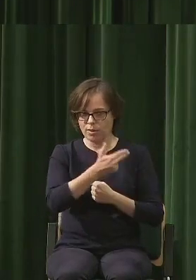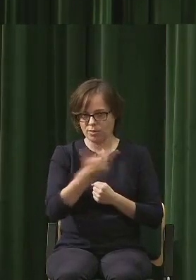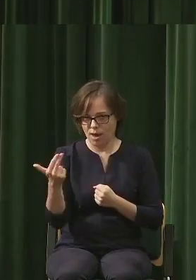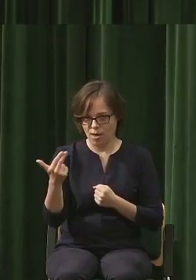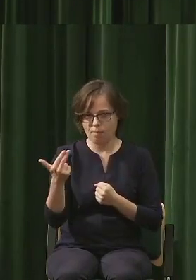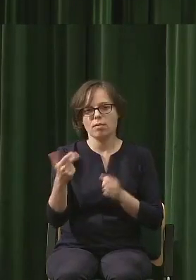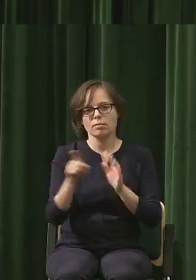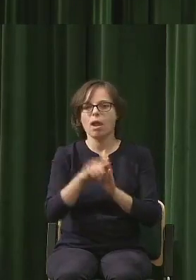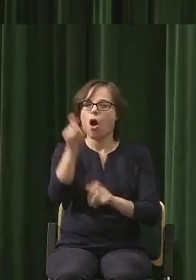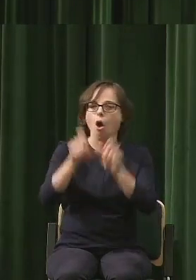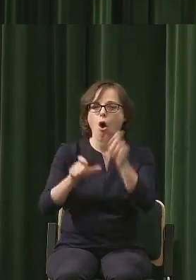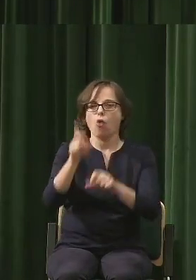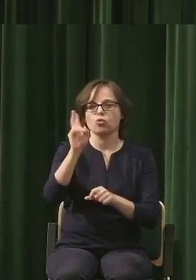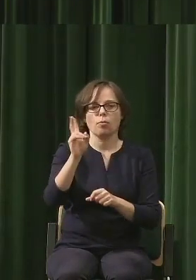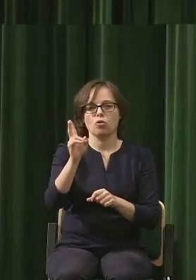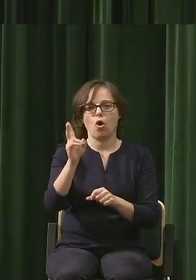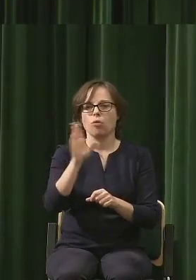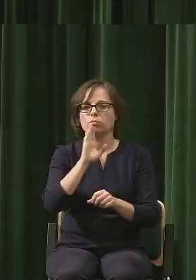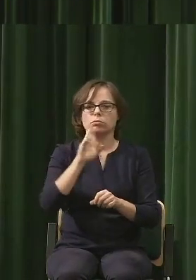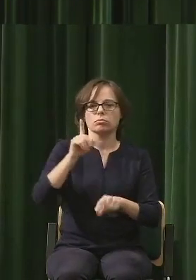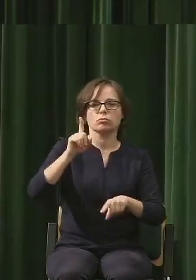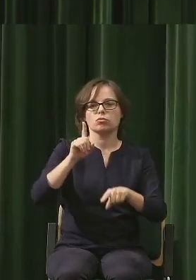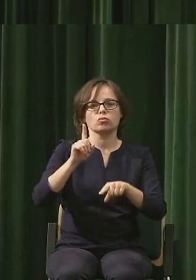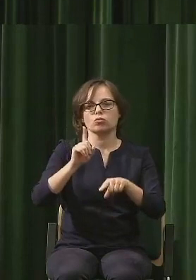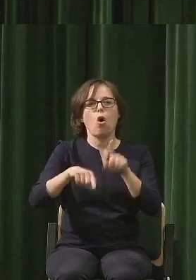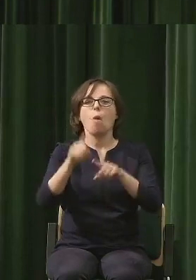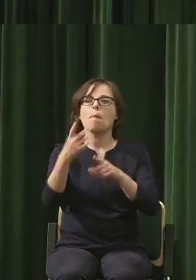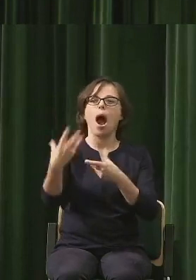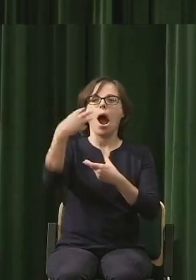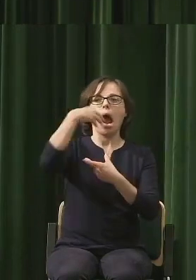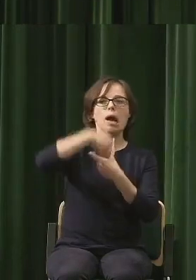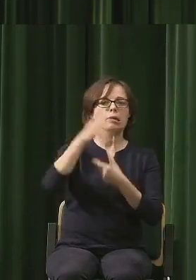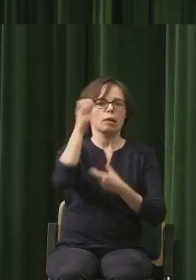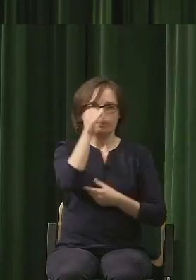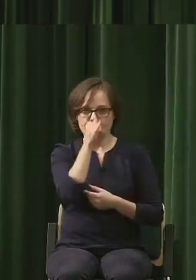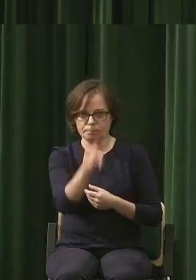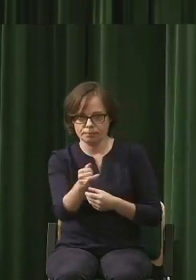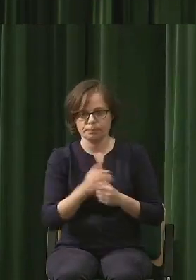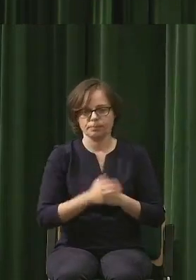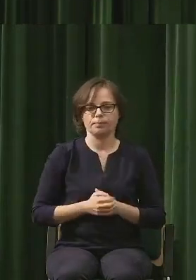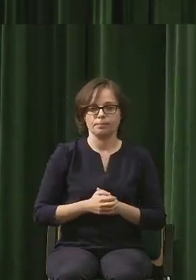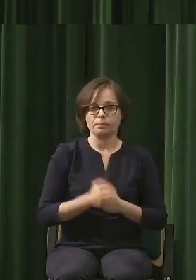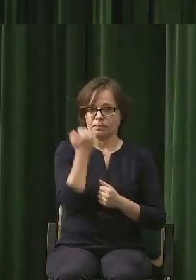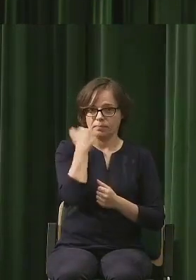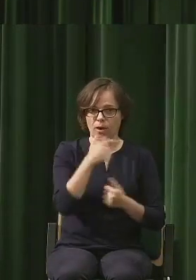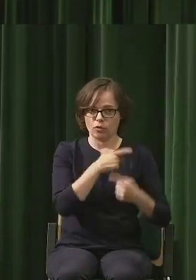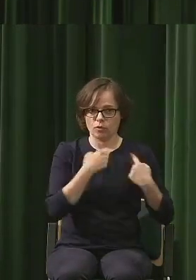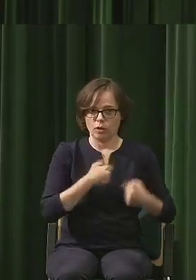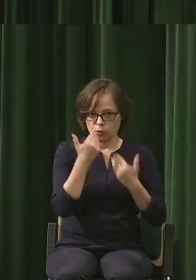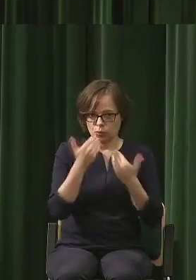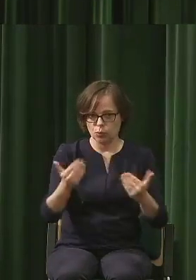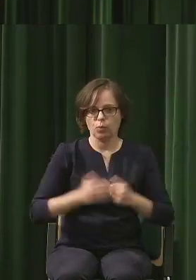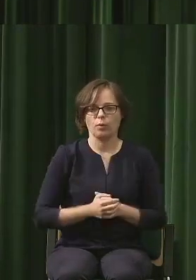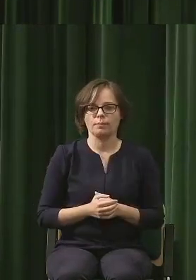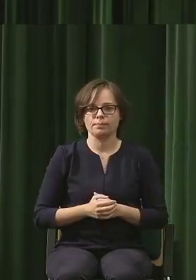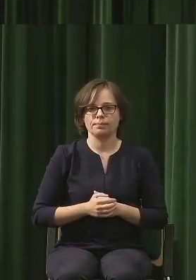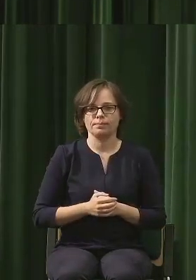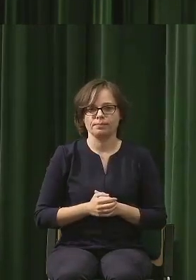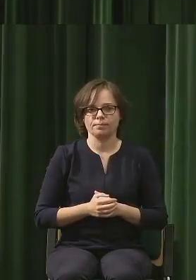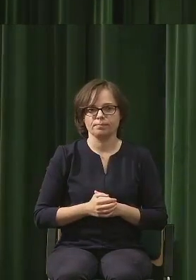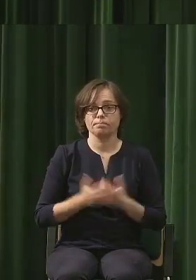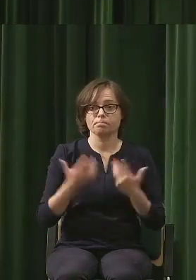tych, którzy nie mogą normalnie uczestniczyć. i dziękuję serdecznie. I